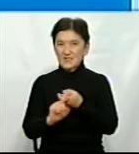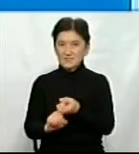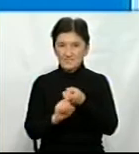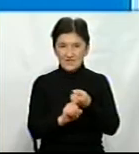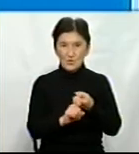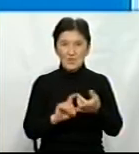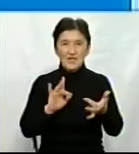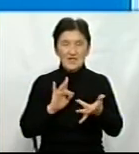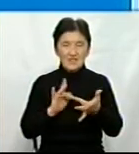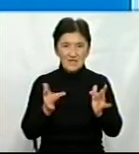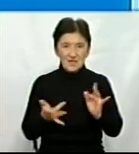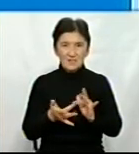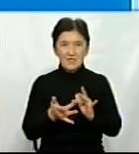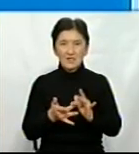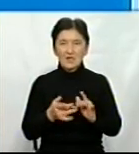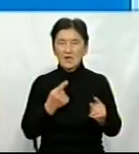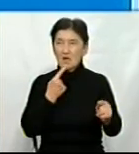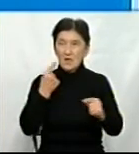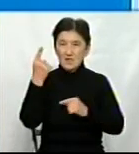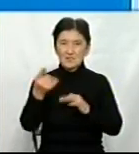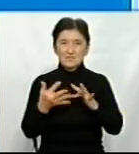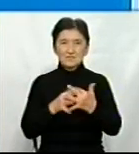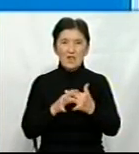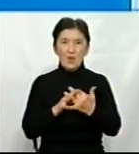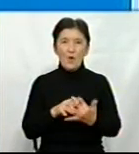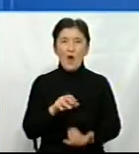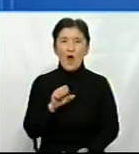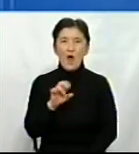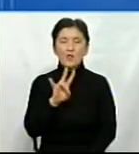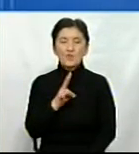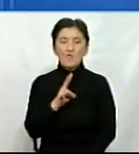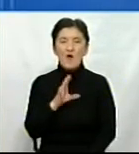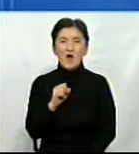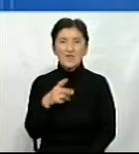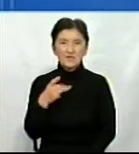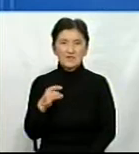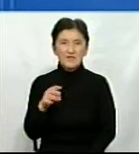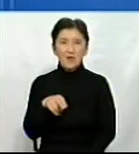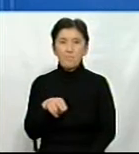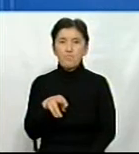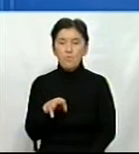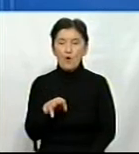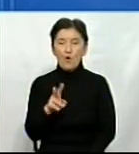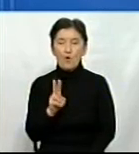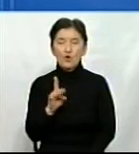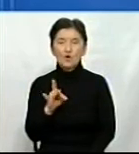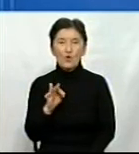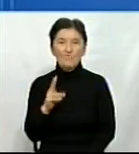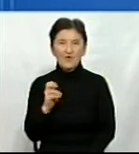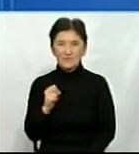інтернет із невеличкого села Покровка Новоархангельського району не могли до нас пробитися, скажімо,